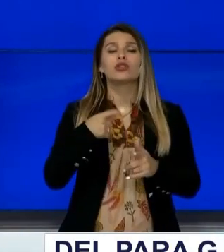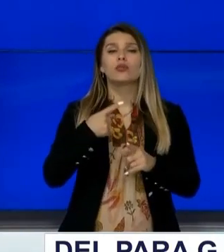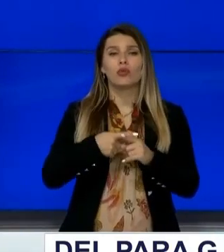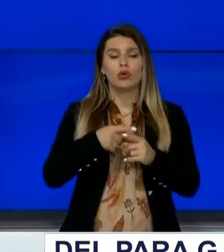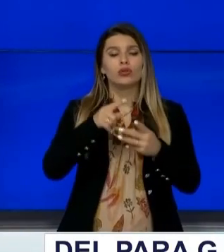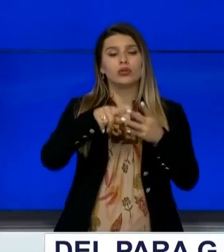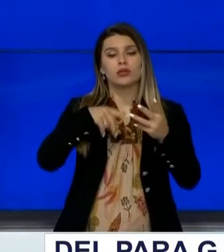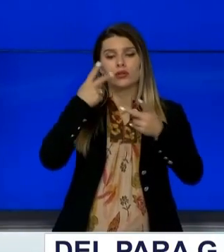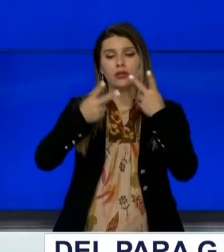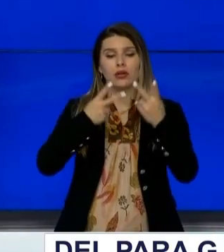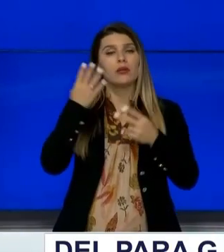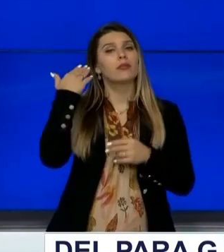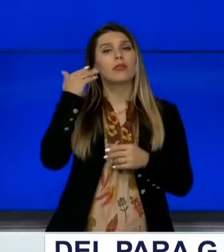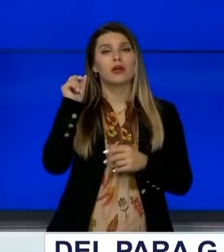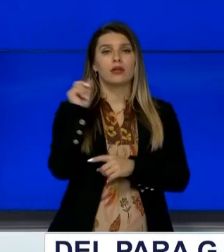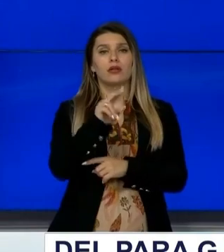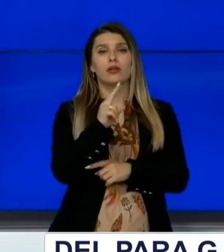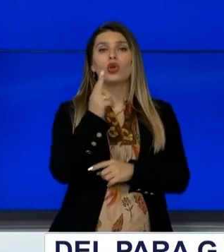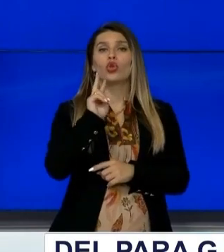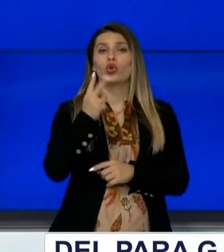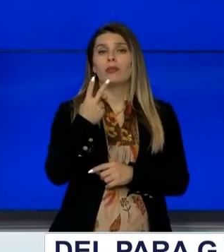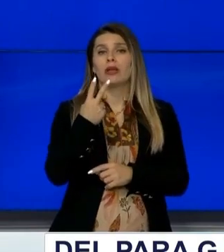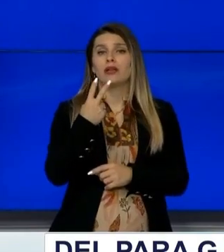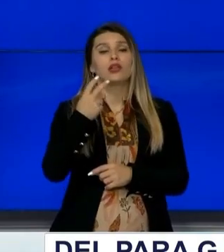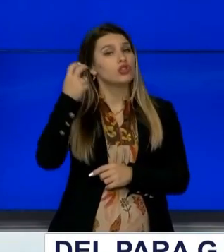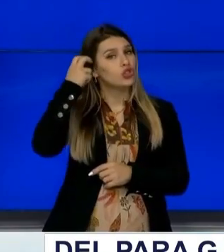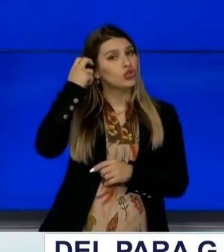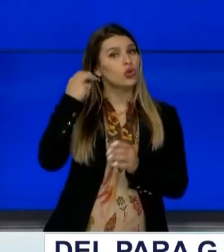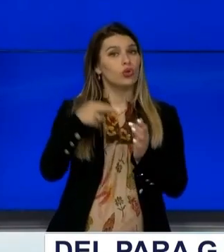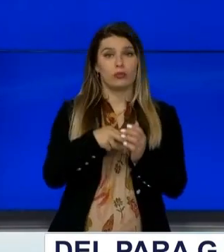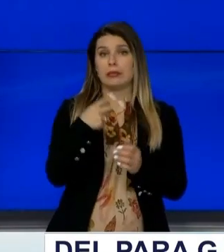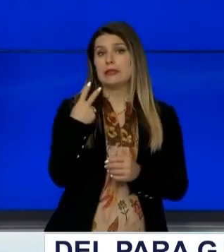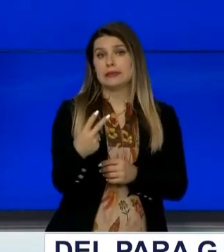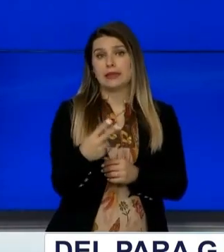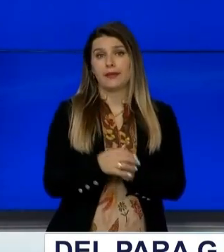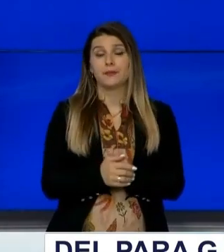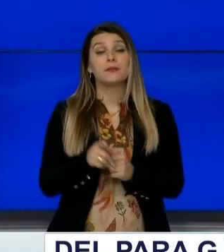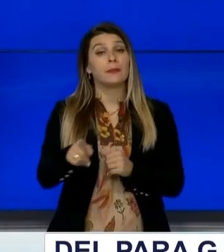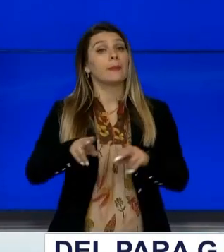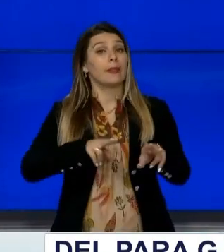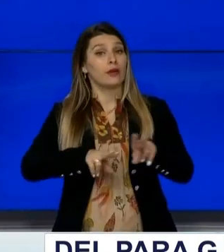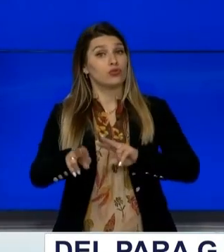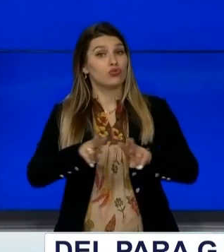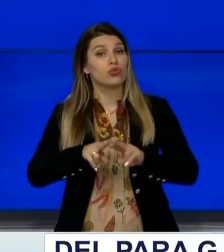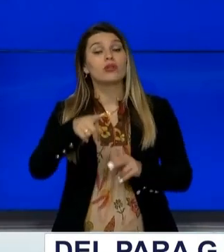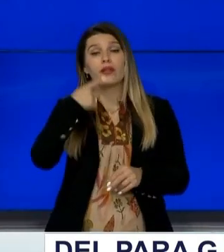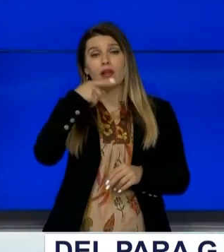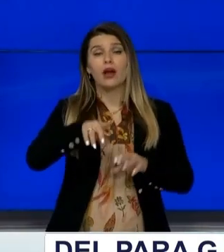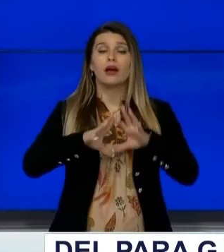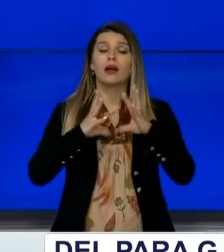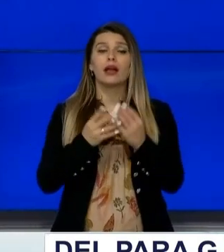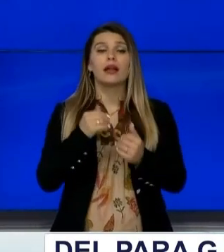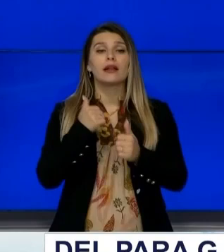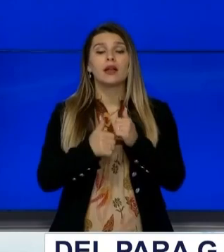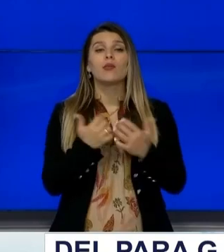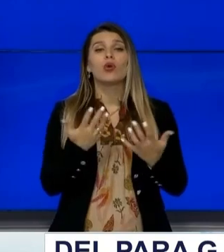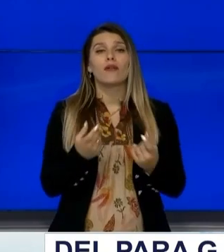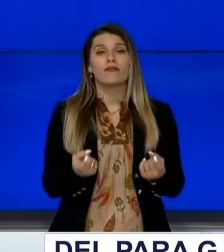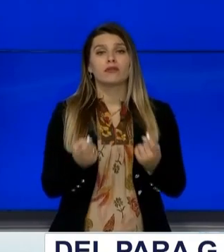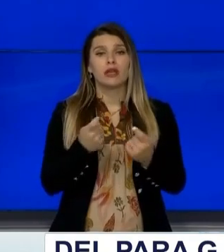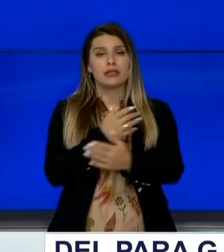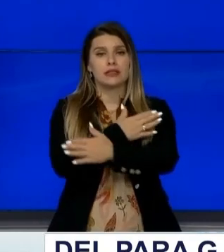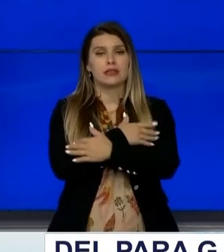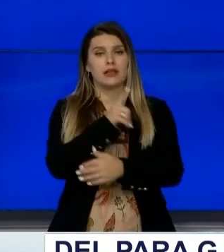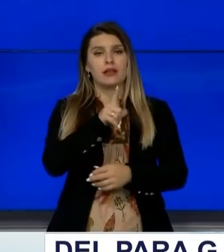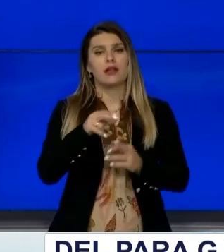është konfirmuar me dy mbëdjet qërshor të këti viti Zyra prokurorit të specializuar pretendon se këto krime ka ndodur në fshatin zlash